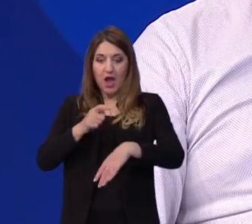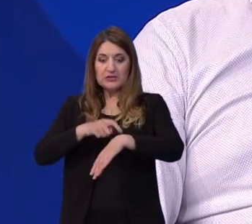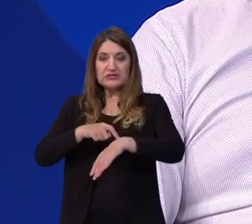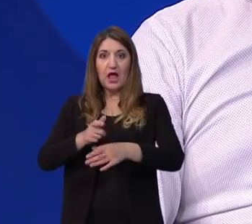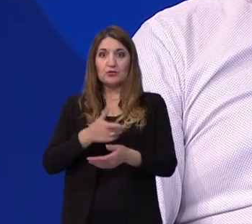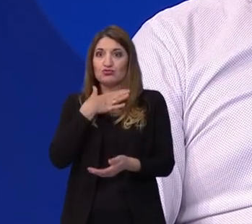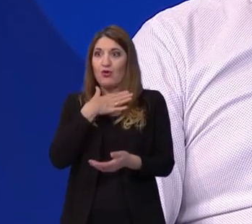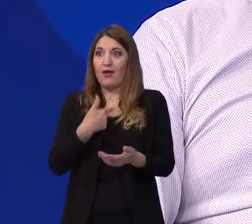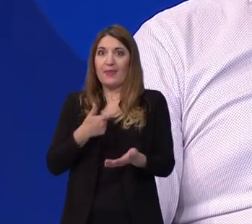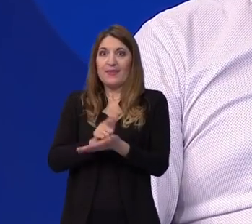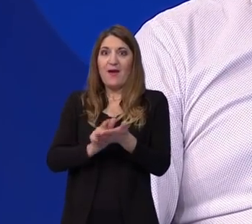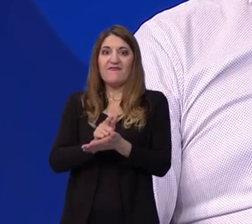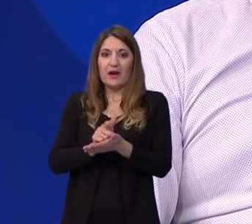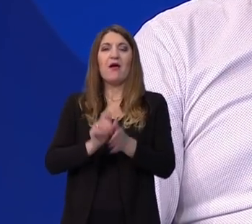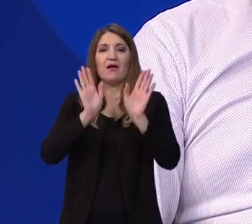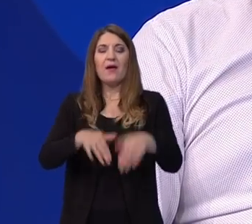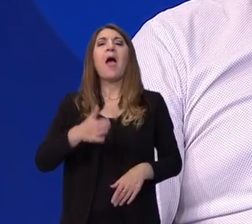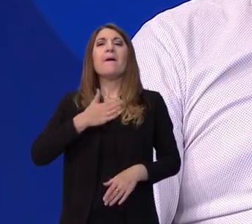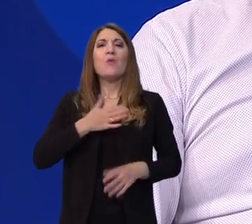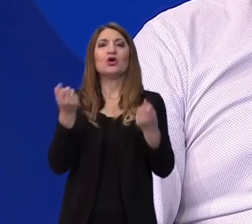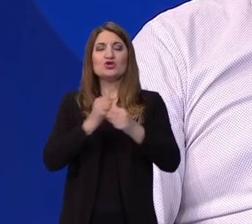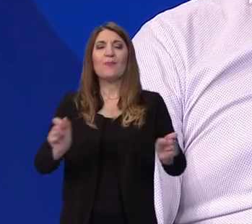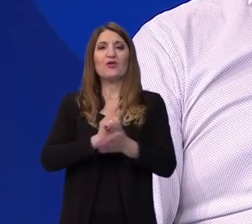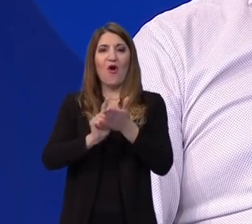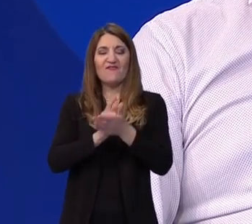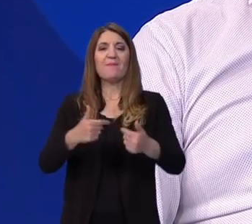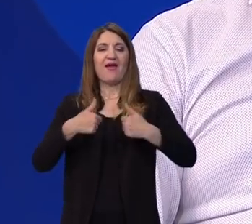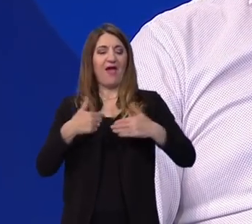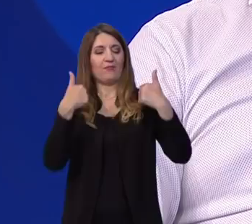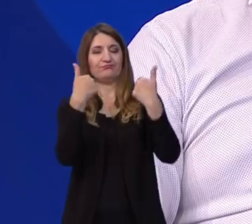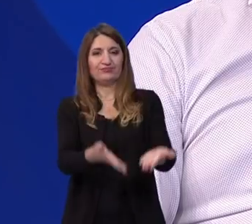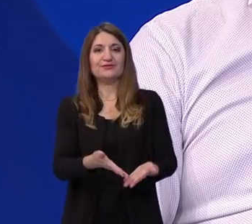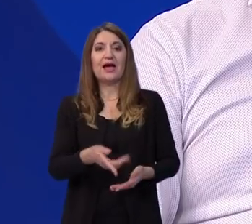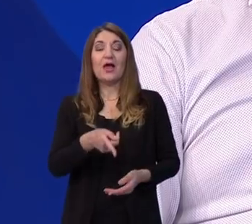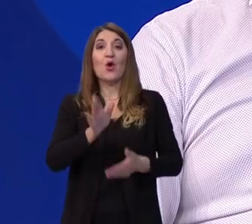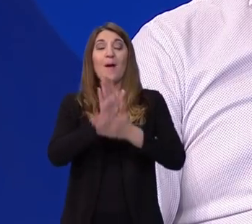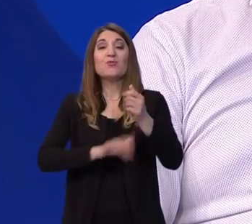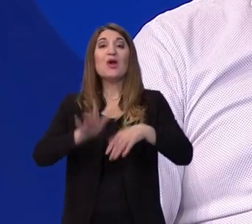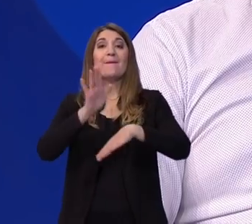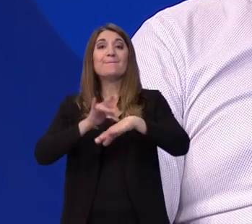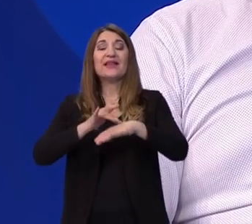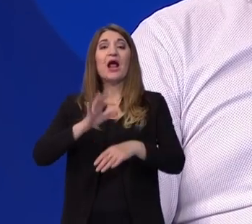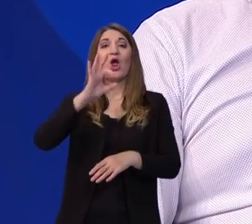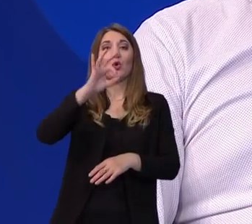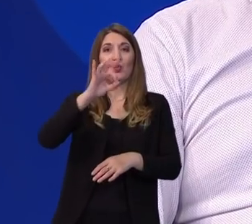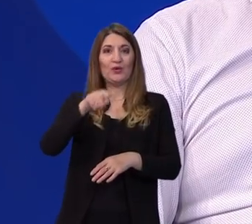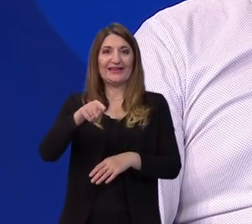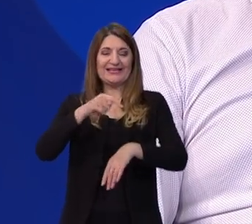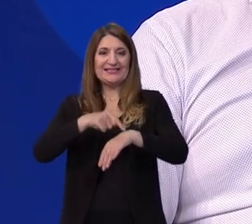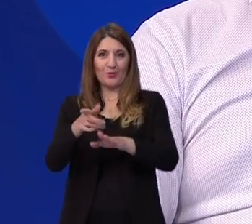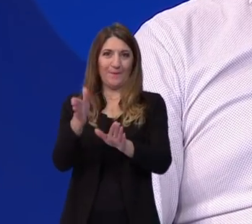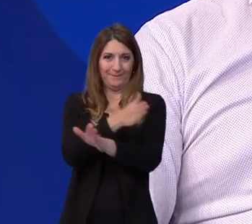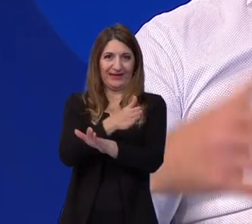nemam vremena koje mogu posvetiti, ali ja svoje slobodno vrijeme mogu dati za učenike. Tako smo krenuli petkom 0. sat i to je trajalo doslovno